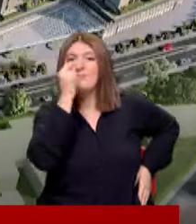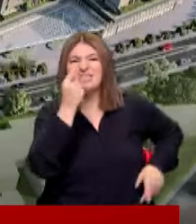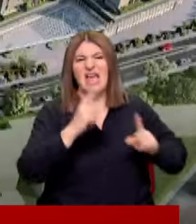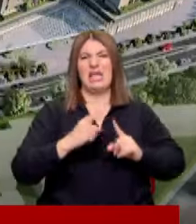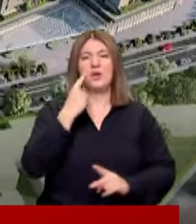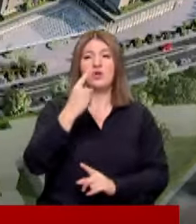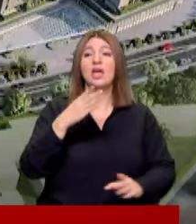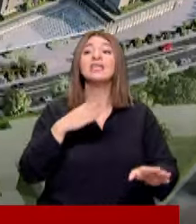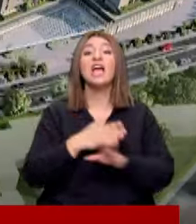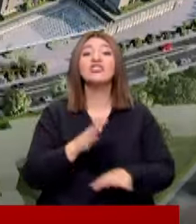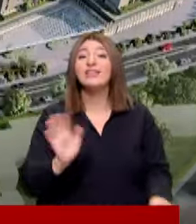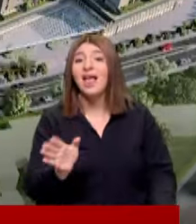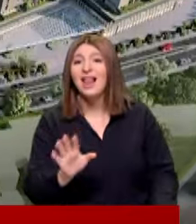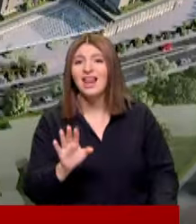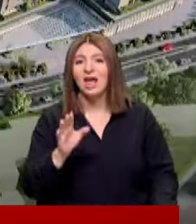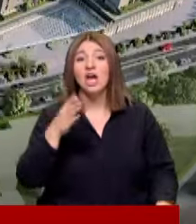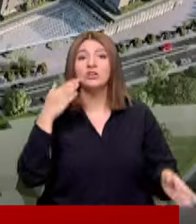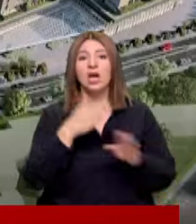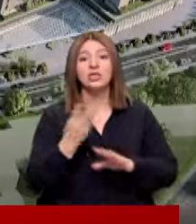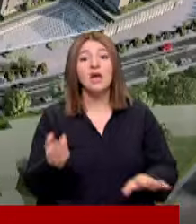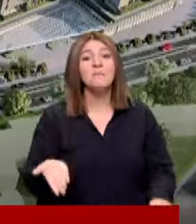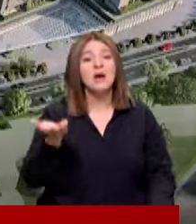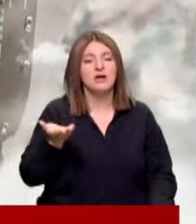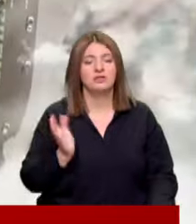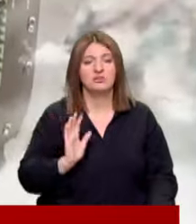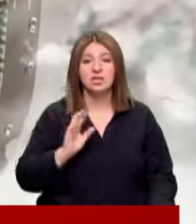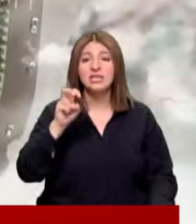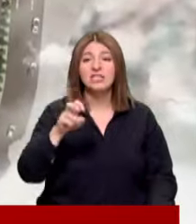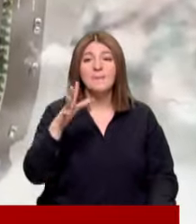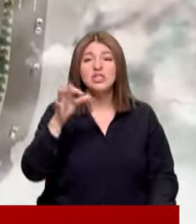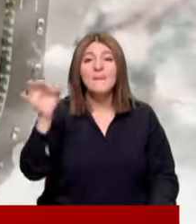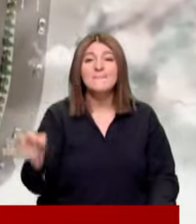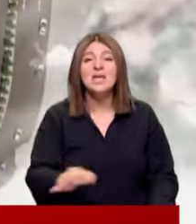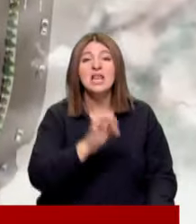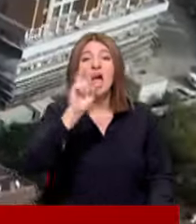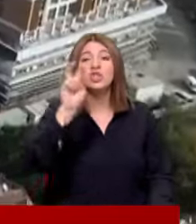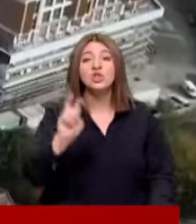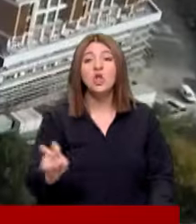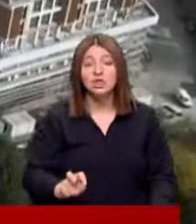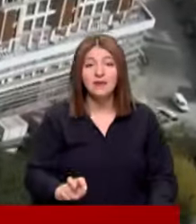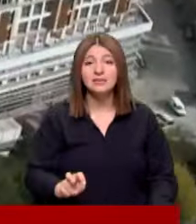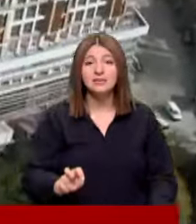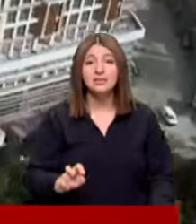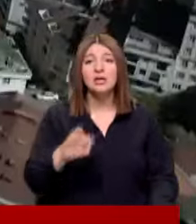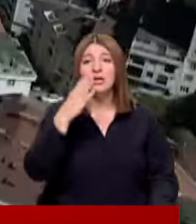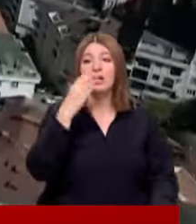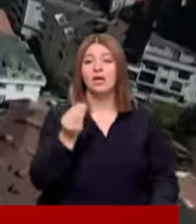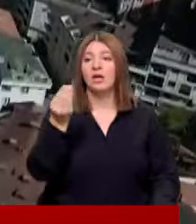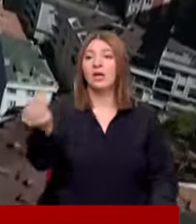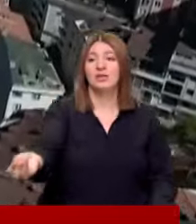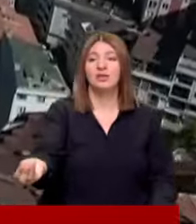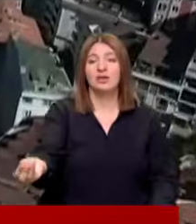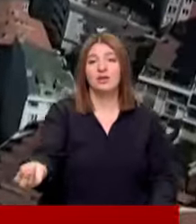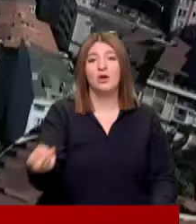hesapla Gerçek değil Gerçeği daha yukarıda 85 milyar doları ceplerine